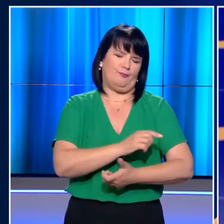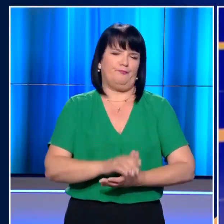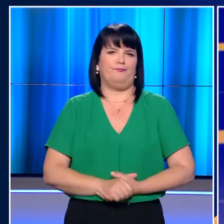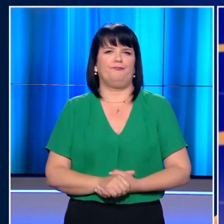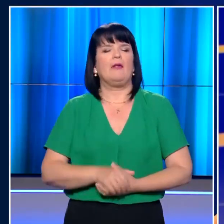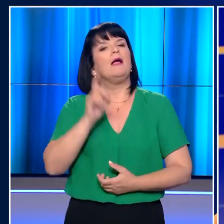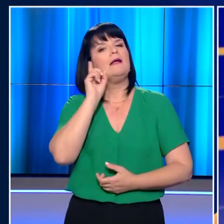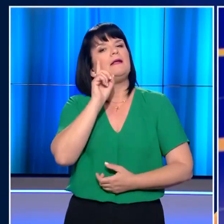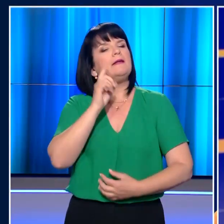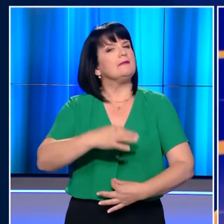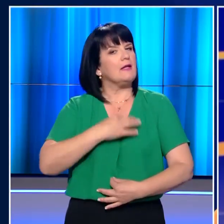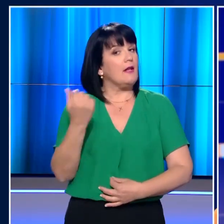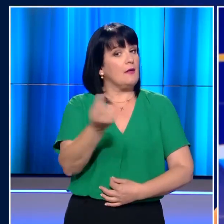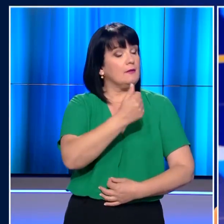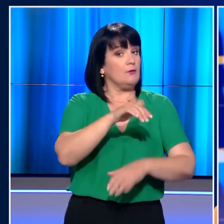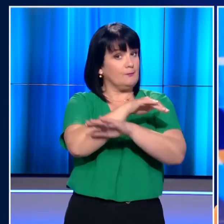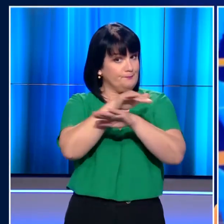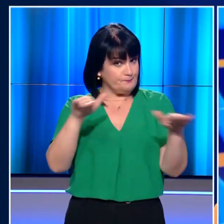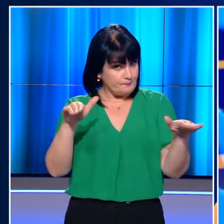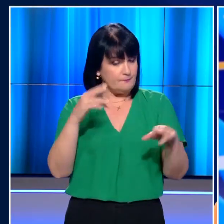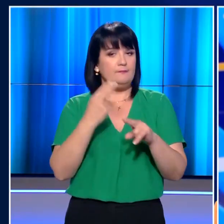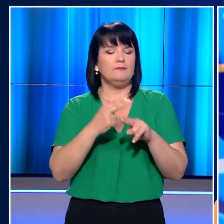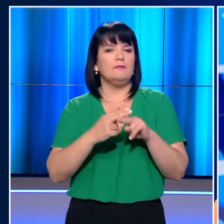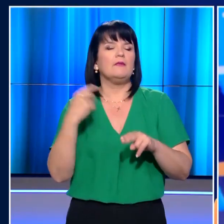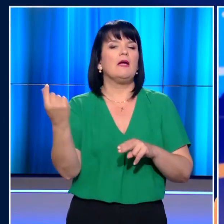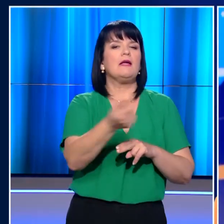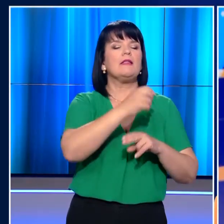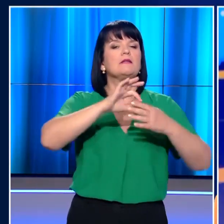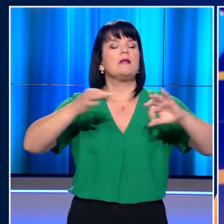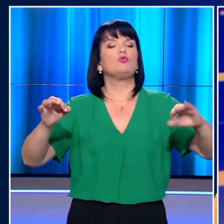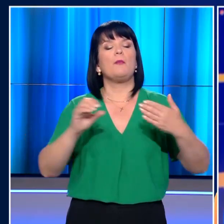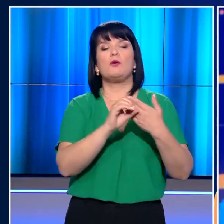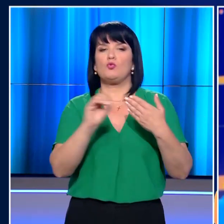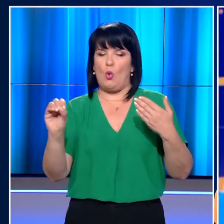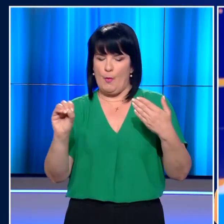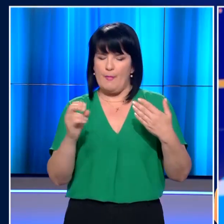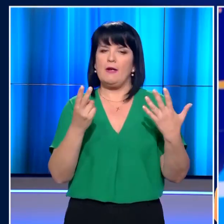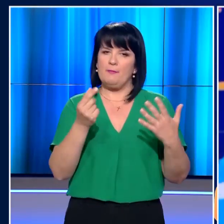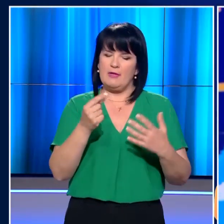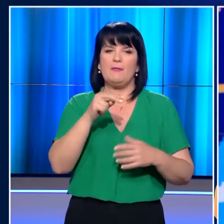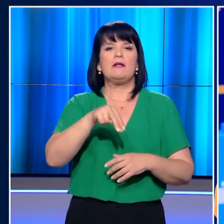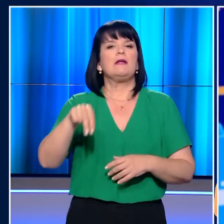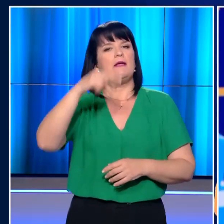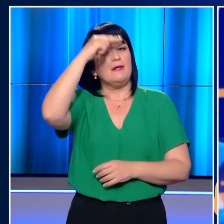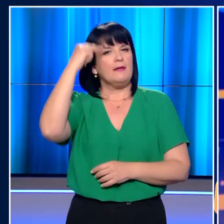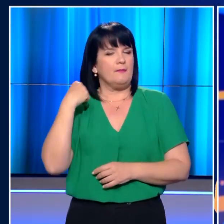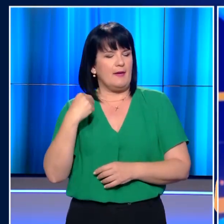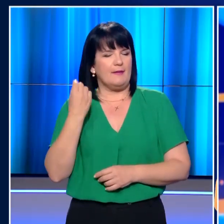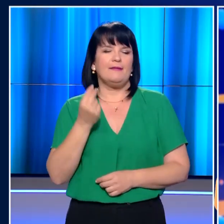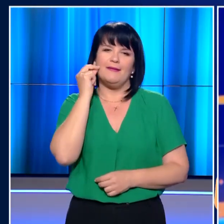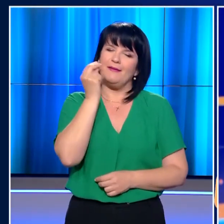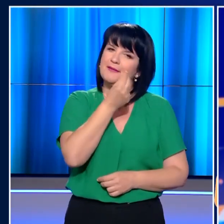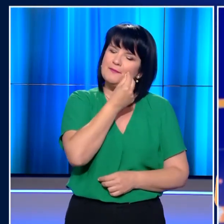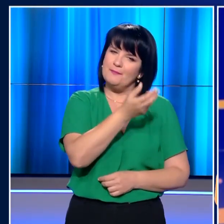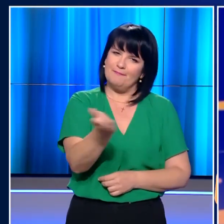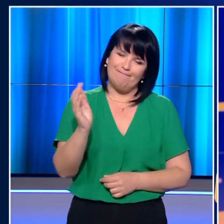Κυρίες και κύριοι, στο σημείο αυτό το δελτίο μας ολοκληρώθηκε. Όλη η επικαιρότητα αναλυτικά στο κεντρικό δελτίο του Όπεν στις 7.30